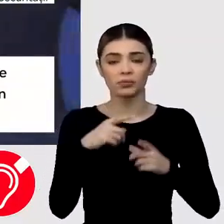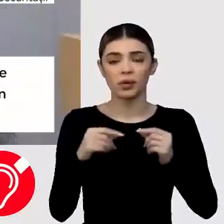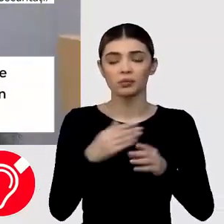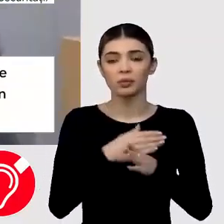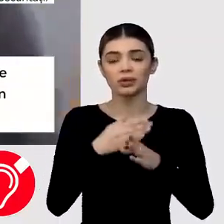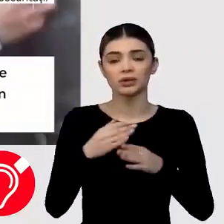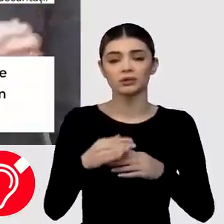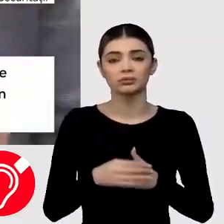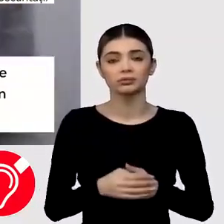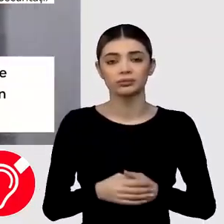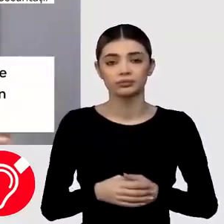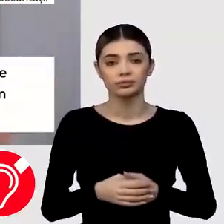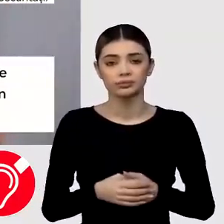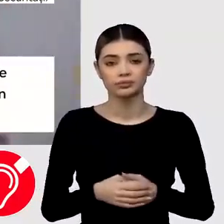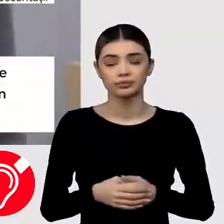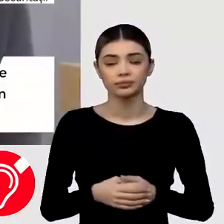informații!